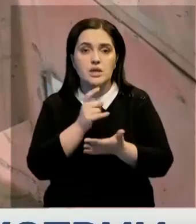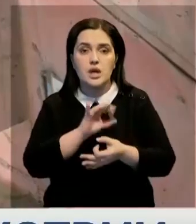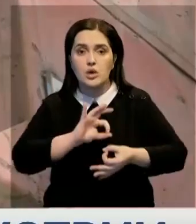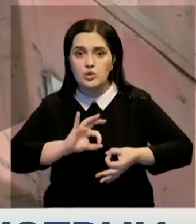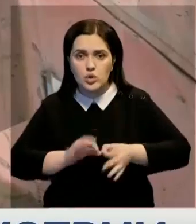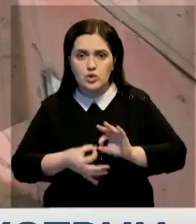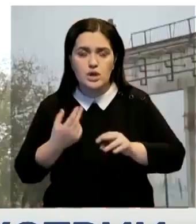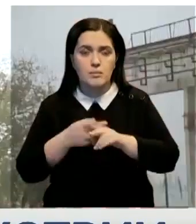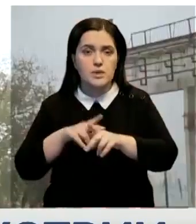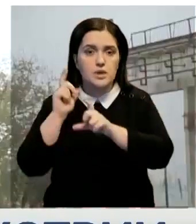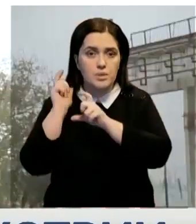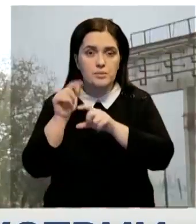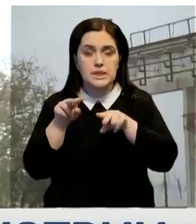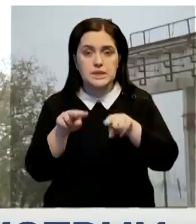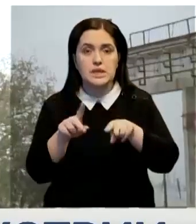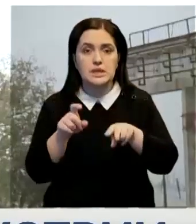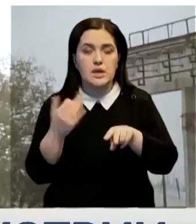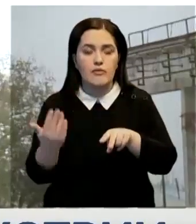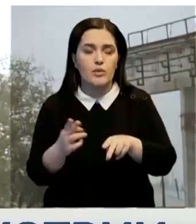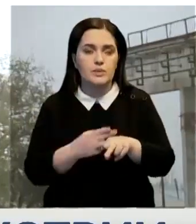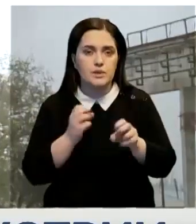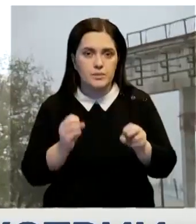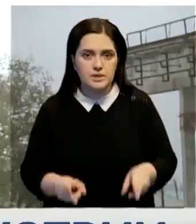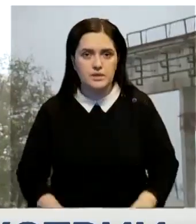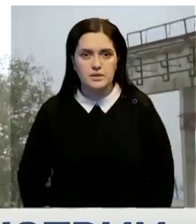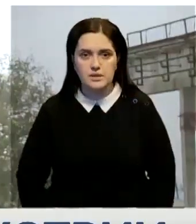погрузочный процесс, но и следит за его безопасностью.